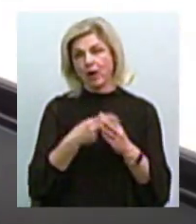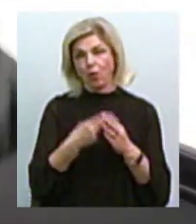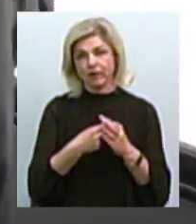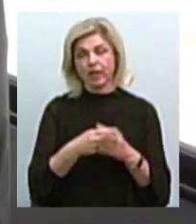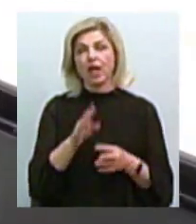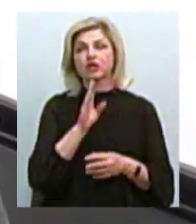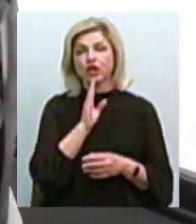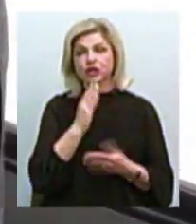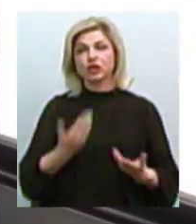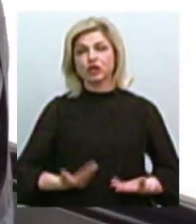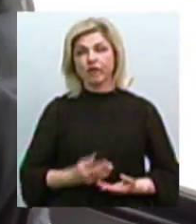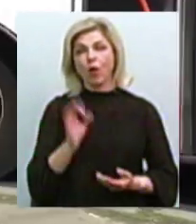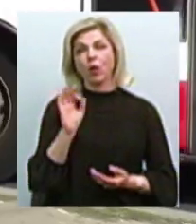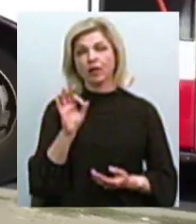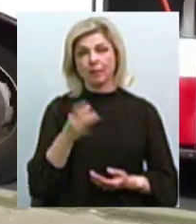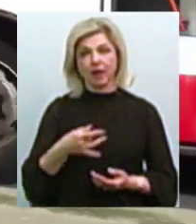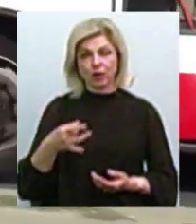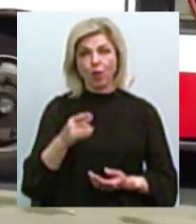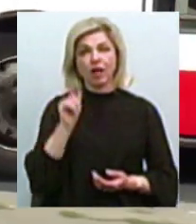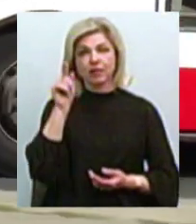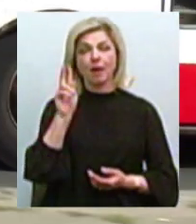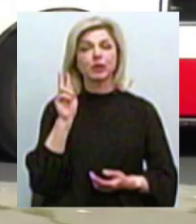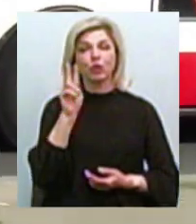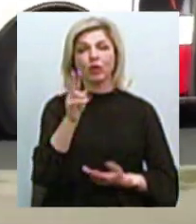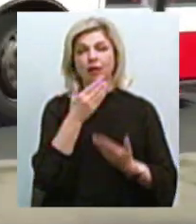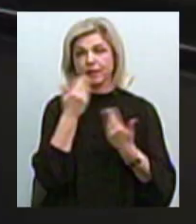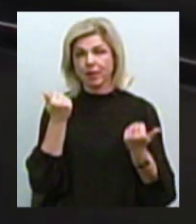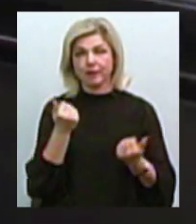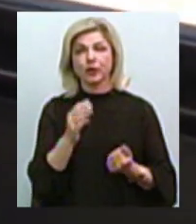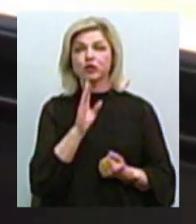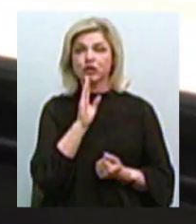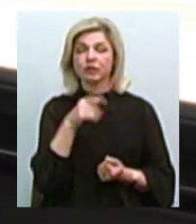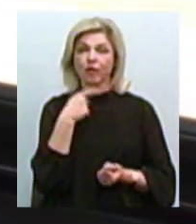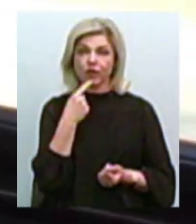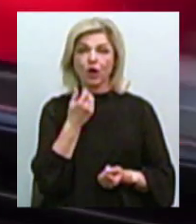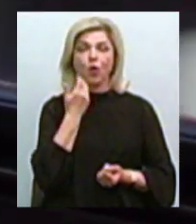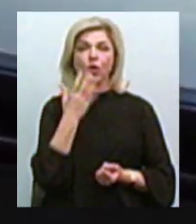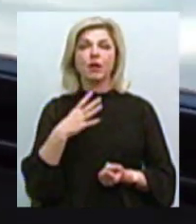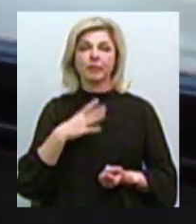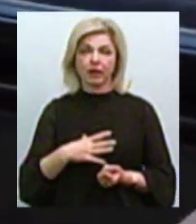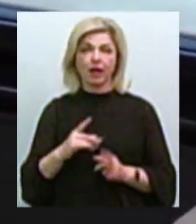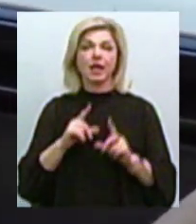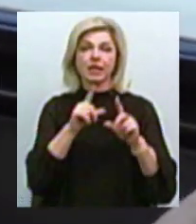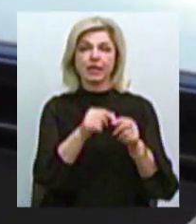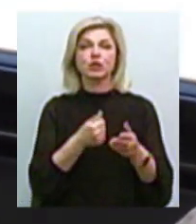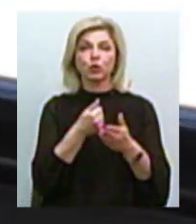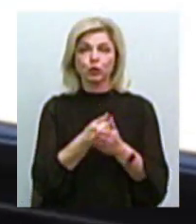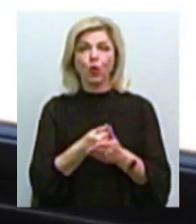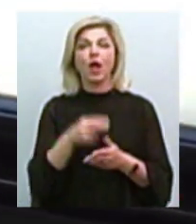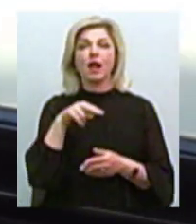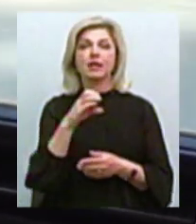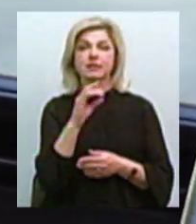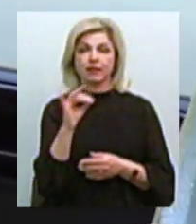Тетяна Бойко живе у корабельному районі, там тролейбусної лінії нема. Жінка говорить, коли доводиться їздити у мікрорайон Ліски,